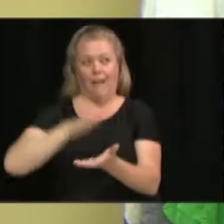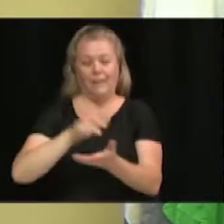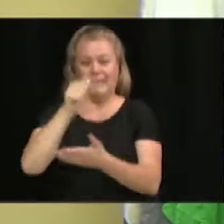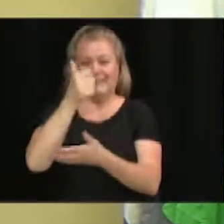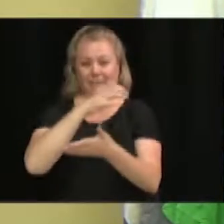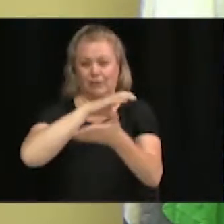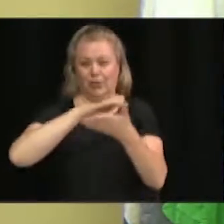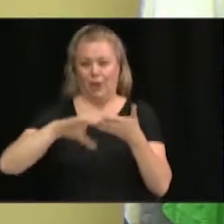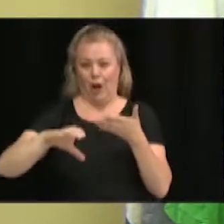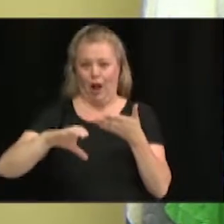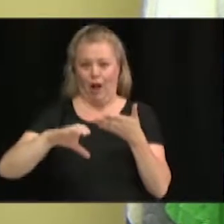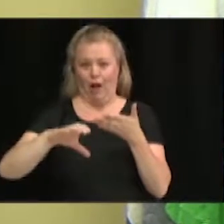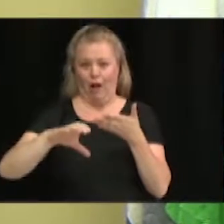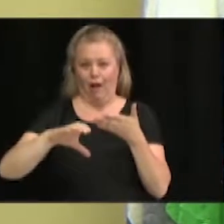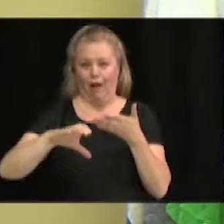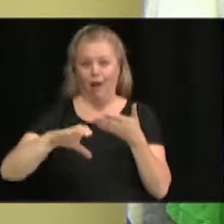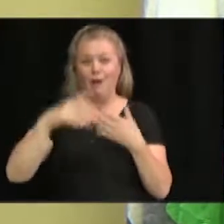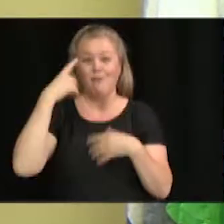la Cause le week-end dernier.